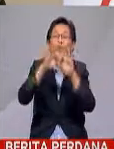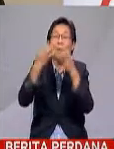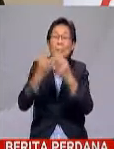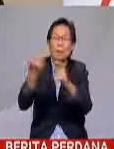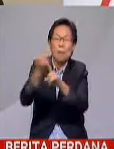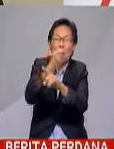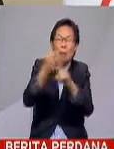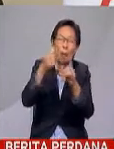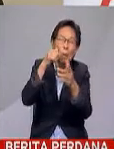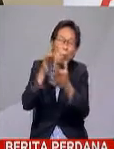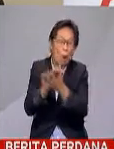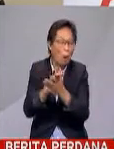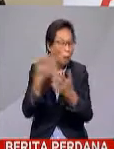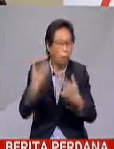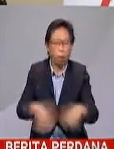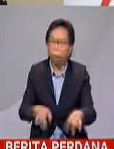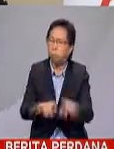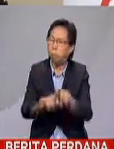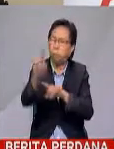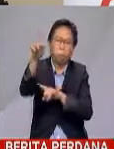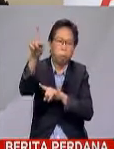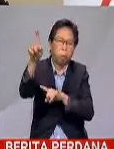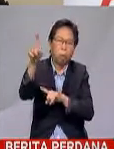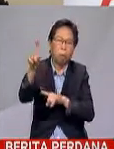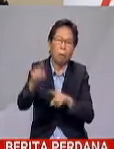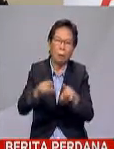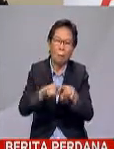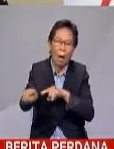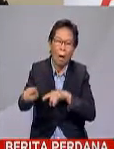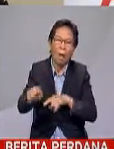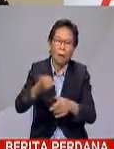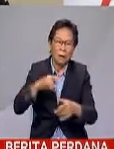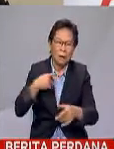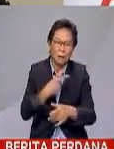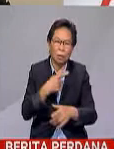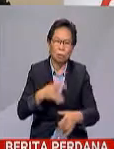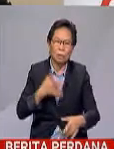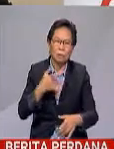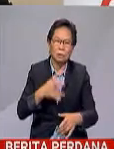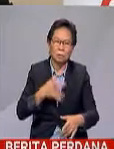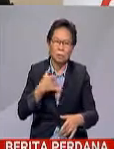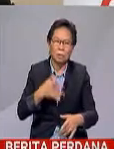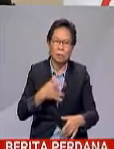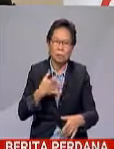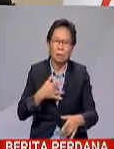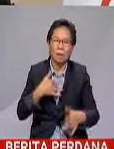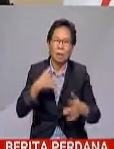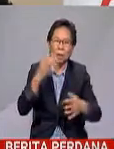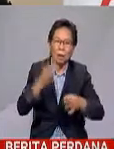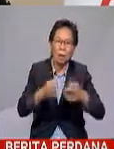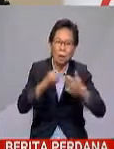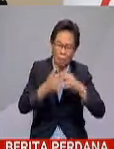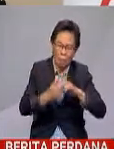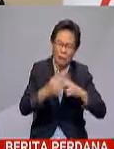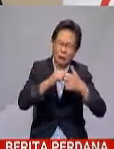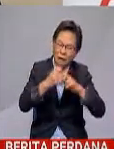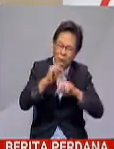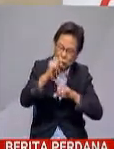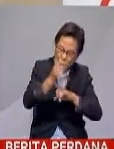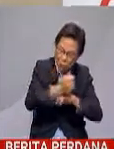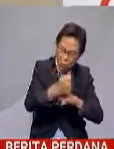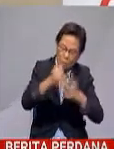dan semangat halis. Sebab kita memang merasakan kerucingan masalah ini, masalah sosial,